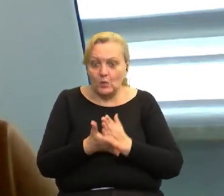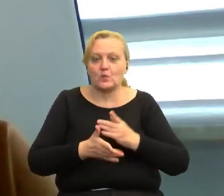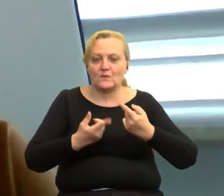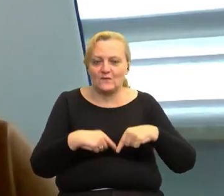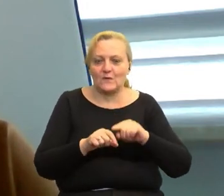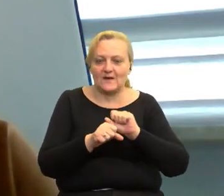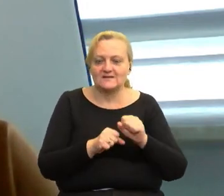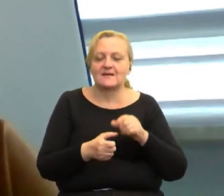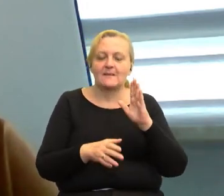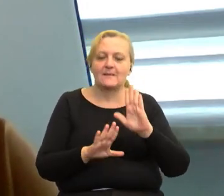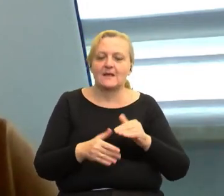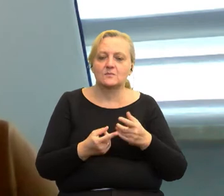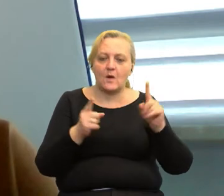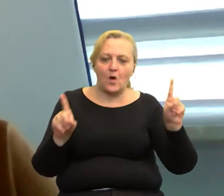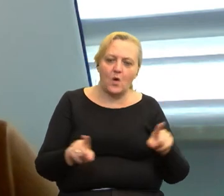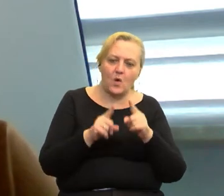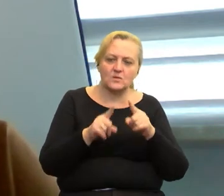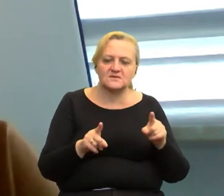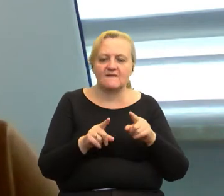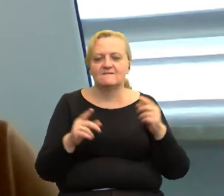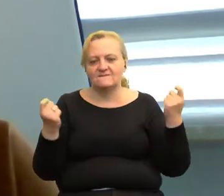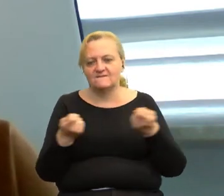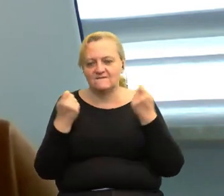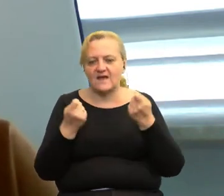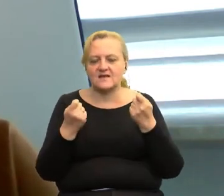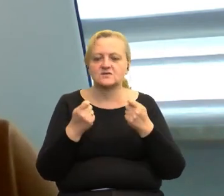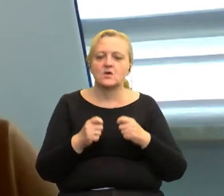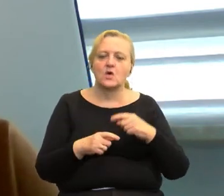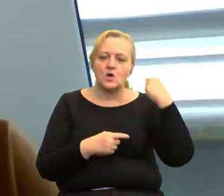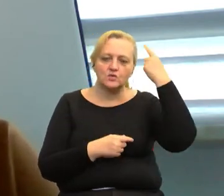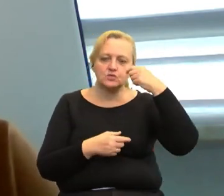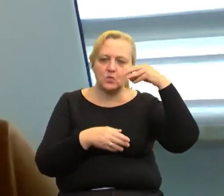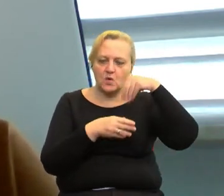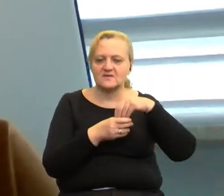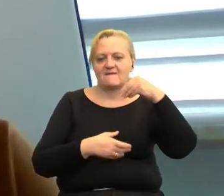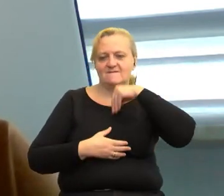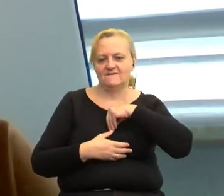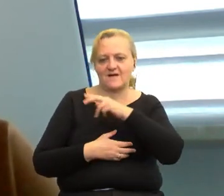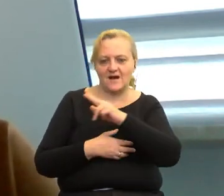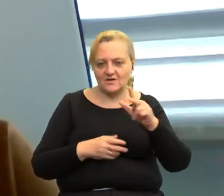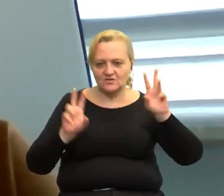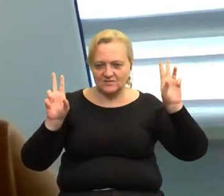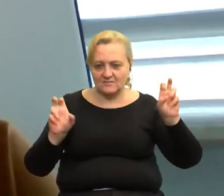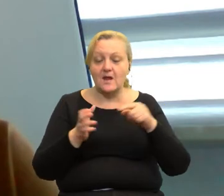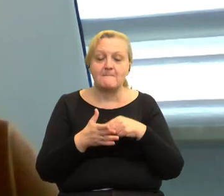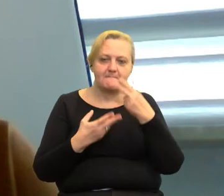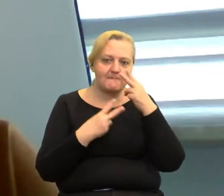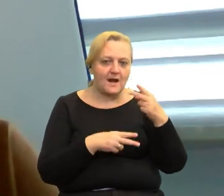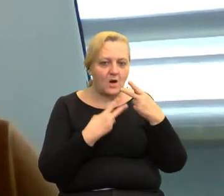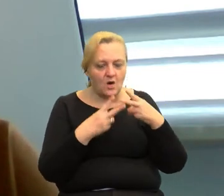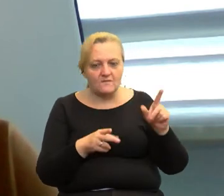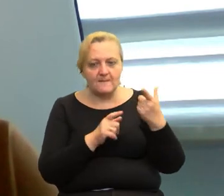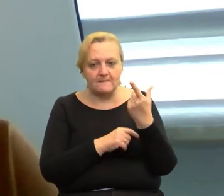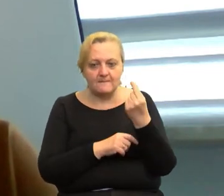Między innymi taki koncept, festiwal Słońce w Każdym, który podpatrzyliśmy będąc na jednej z wizyt u naszych